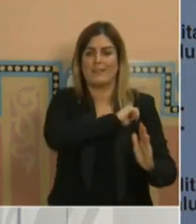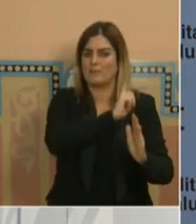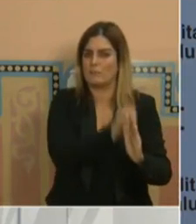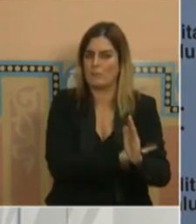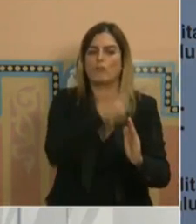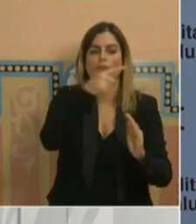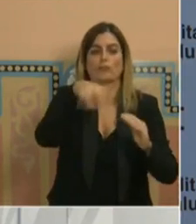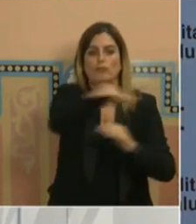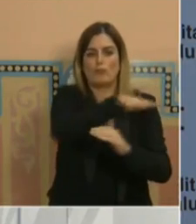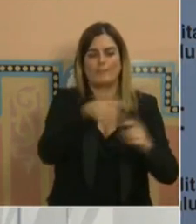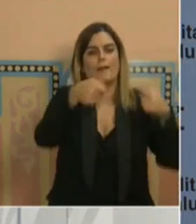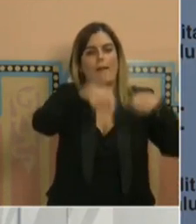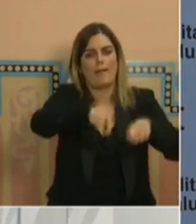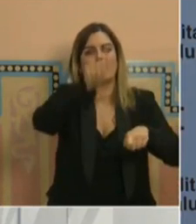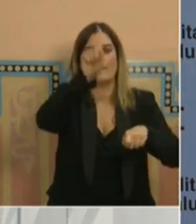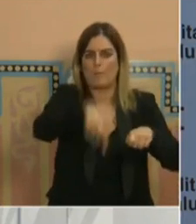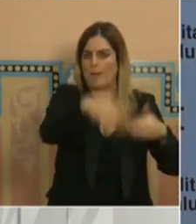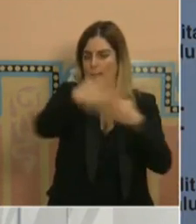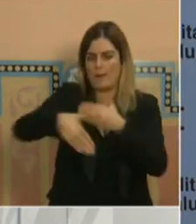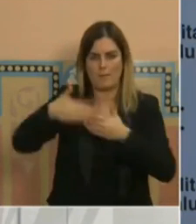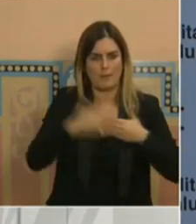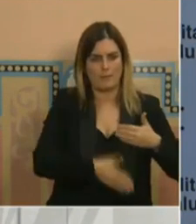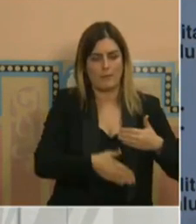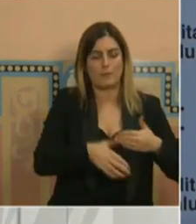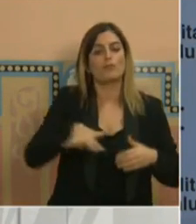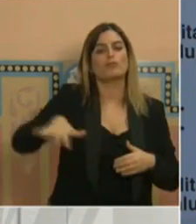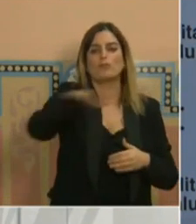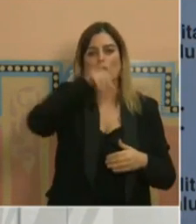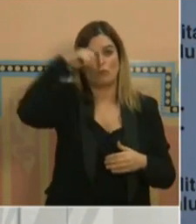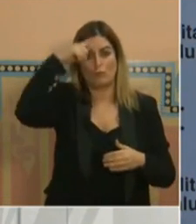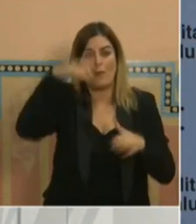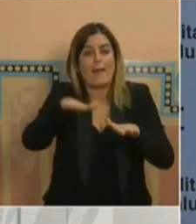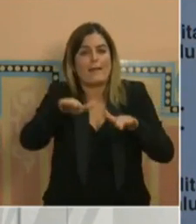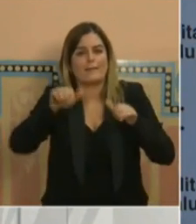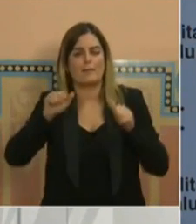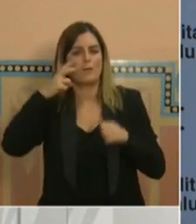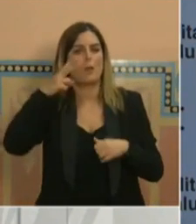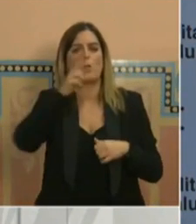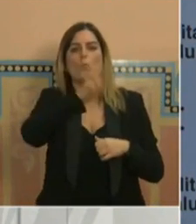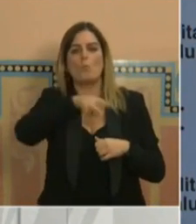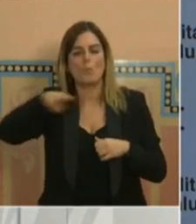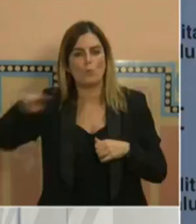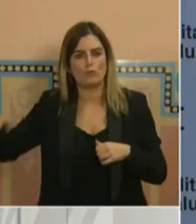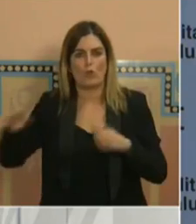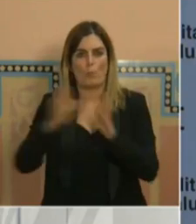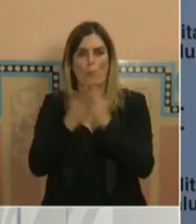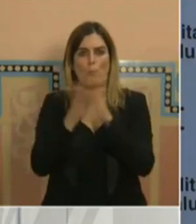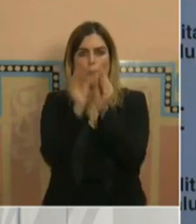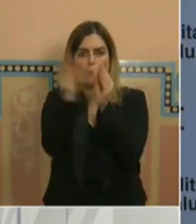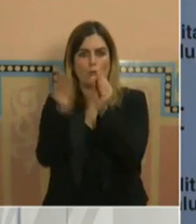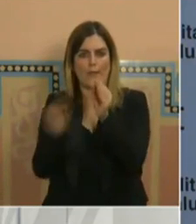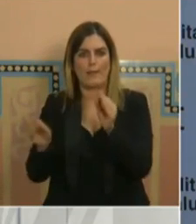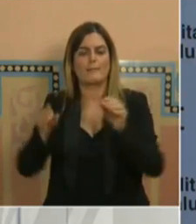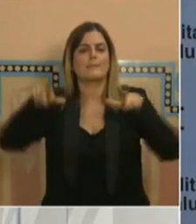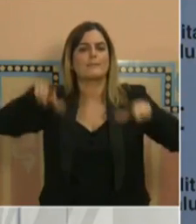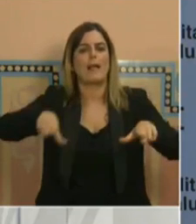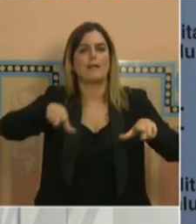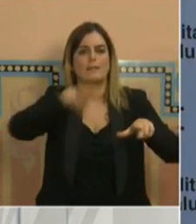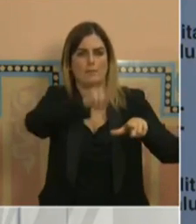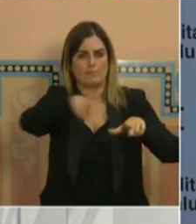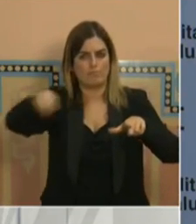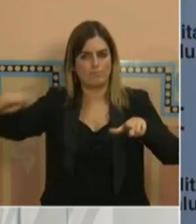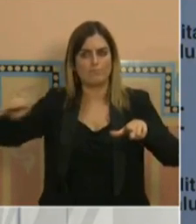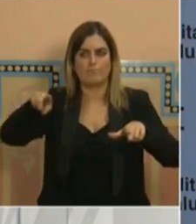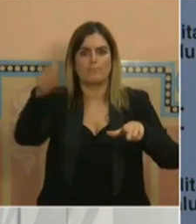espais tancats, i també espais culturals, exceptuant museus, biblioteques i sales d'exposició. Són mesures